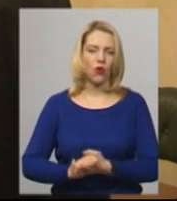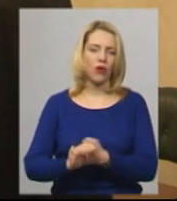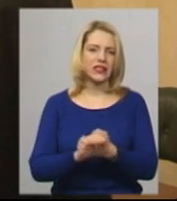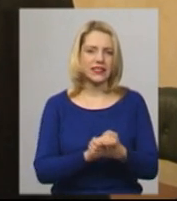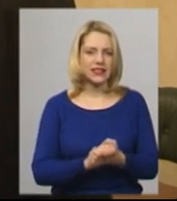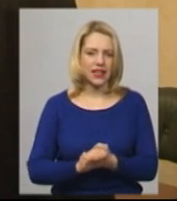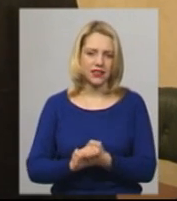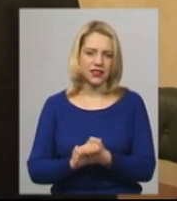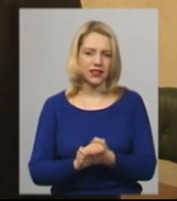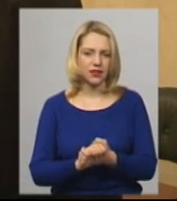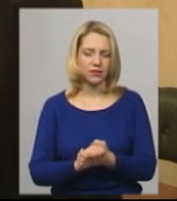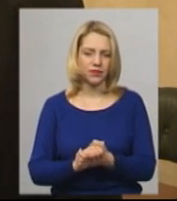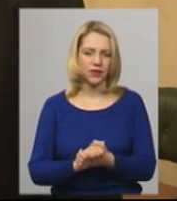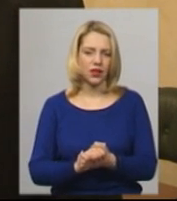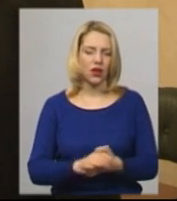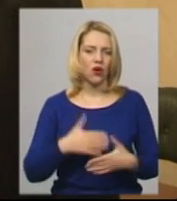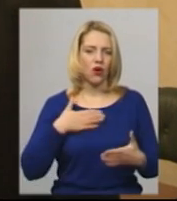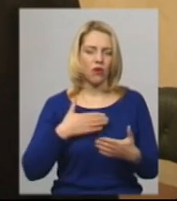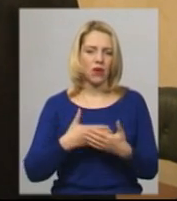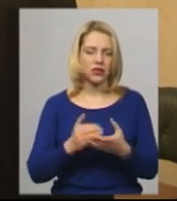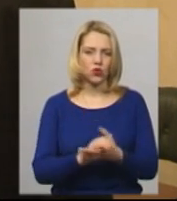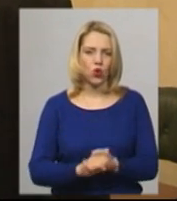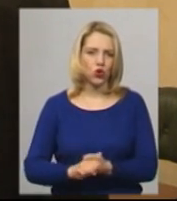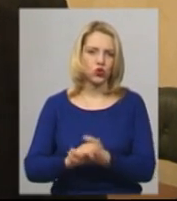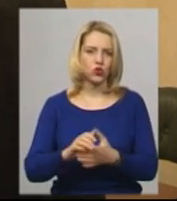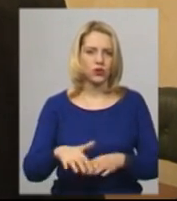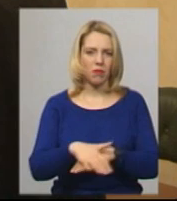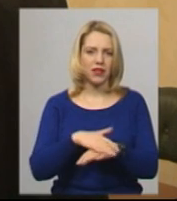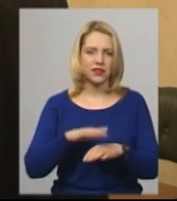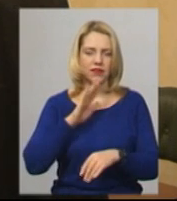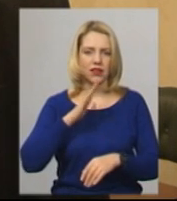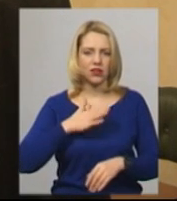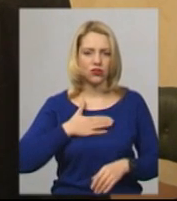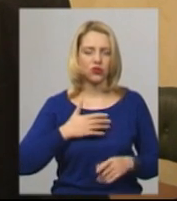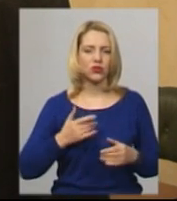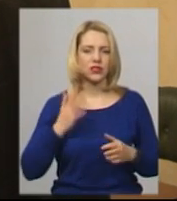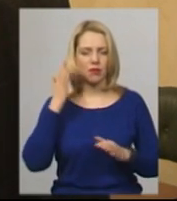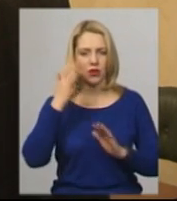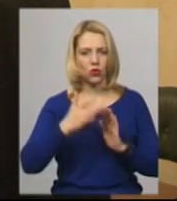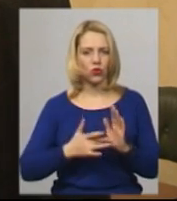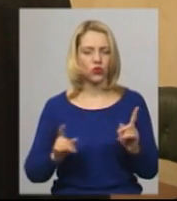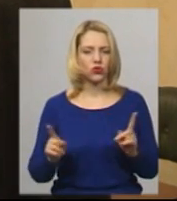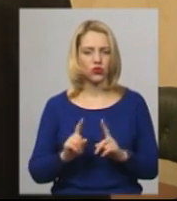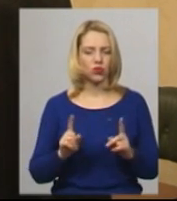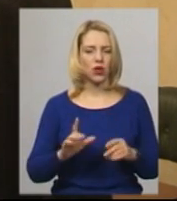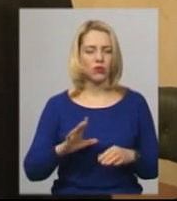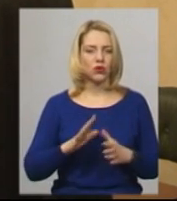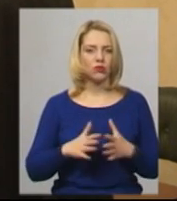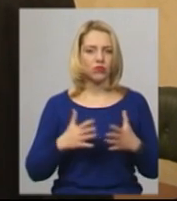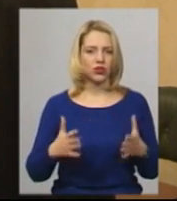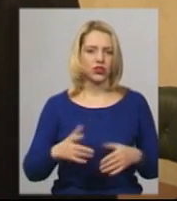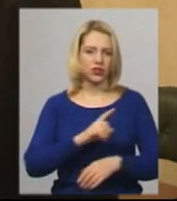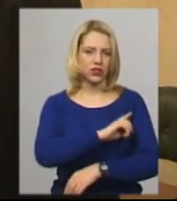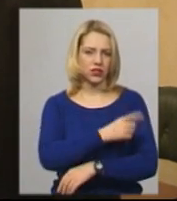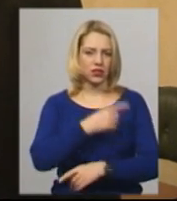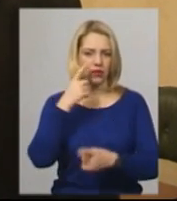громадського суспільства в нашій області, з метою, щоб громадські організації було більш сильне,